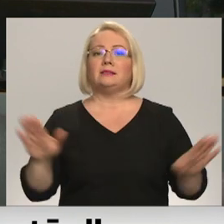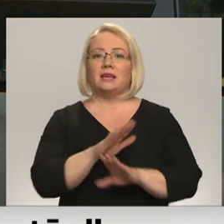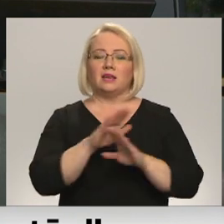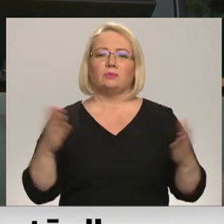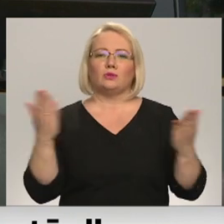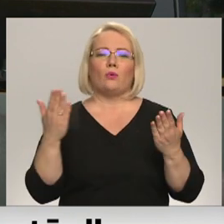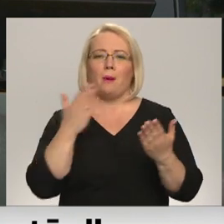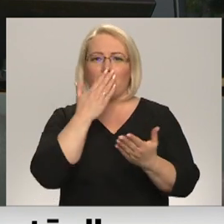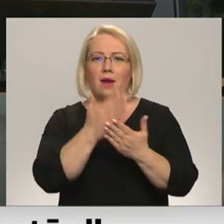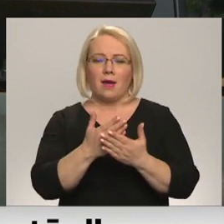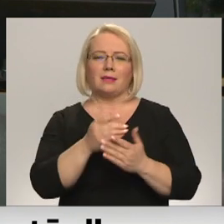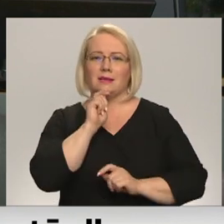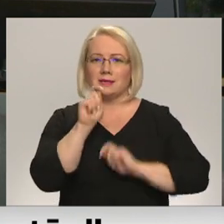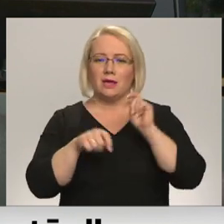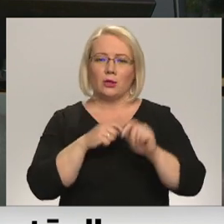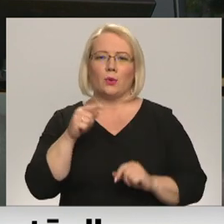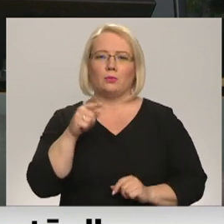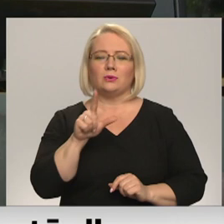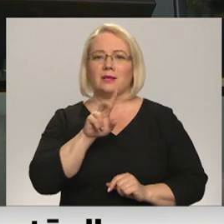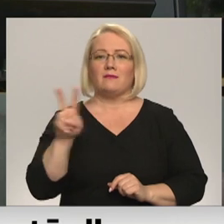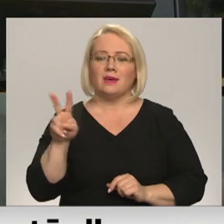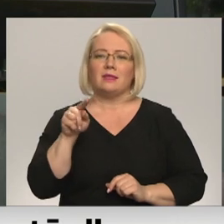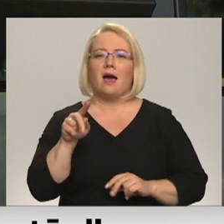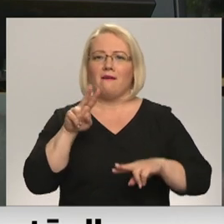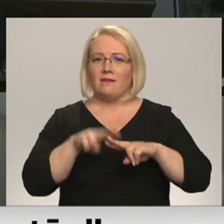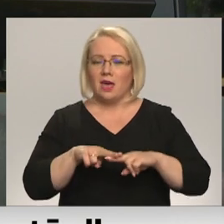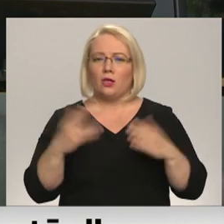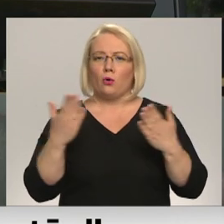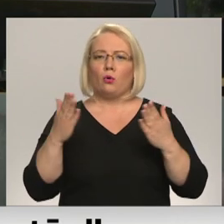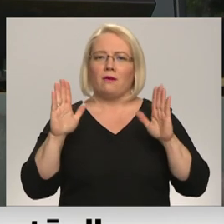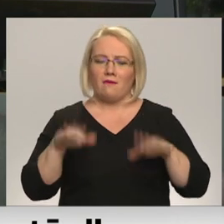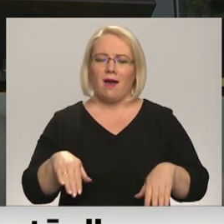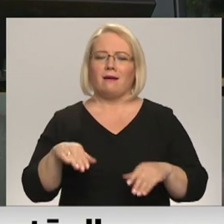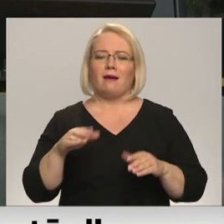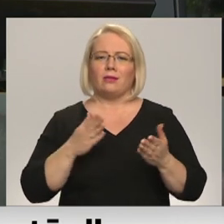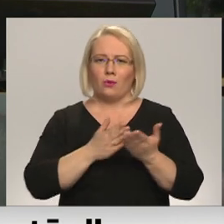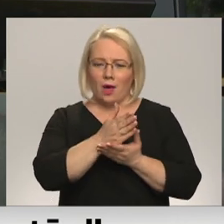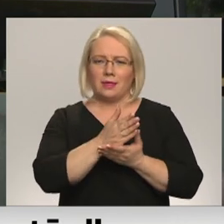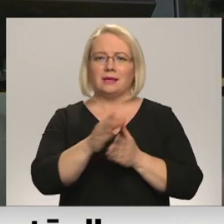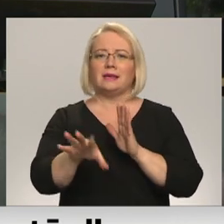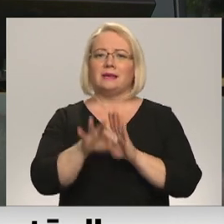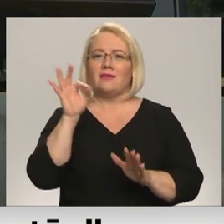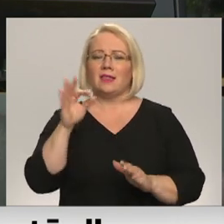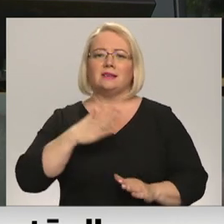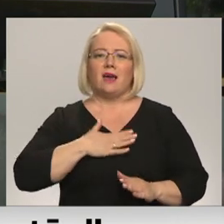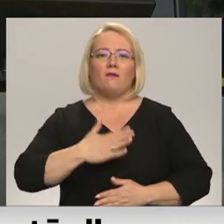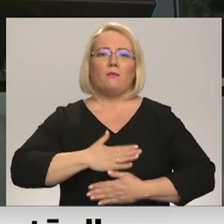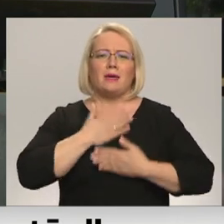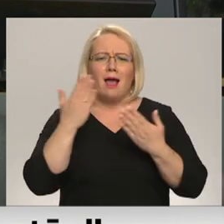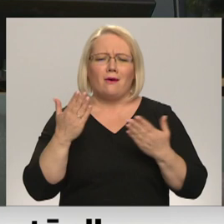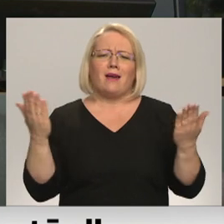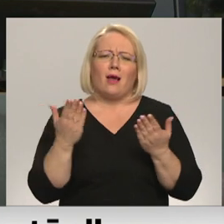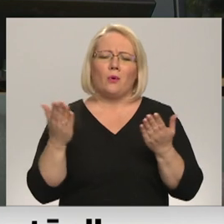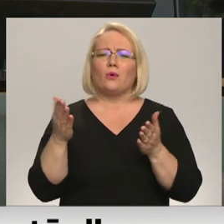atskaņot. Ziedot.lv ir tā vieta, kur jūs droši drīkst ar doties, izvēlēties savu mīļāko vai kādu